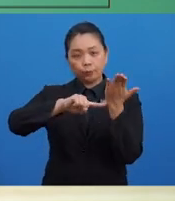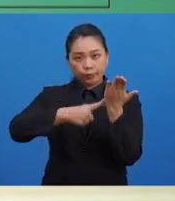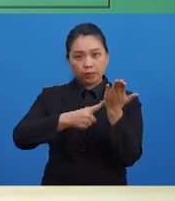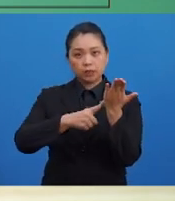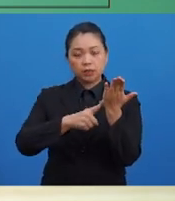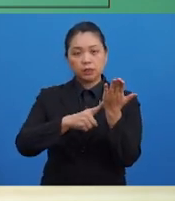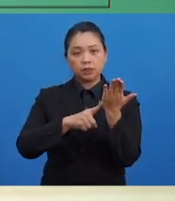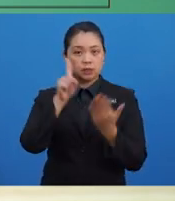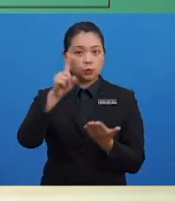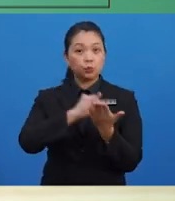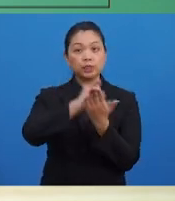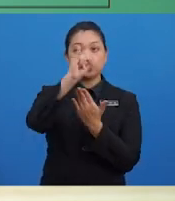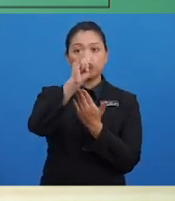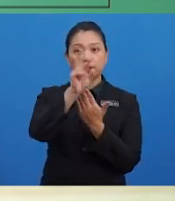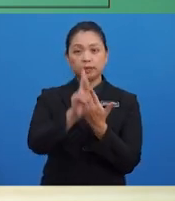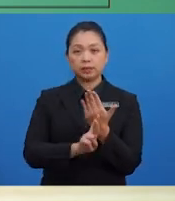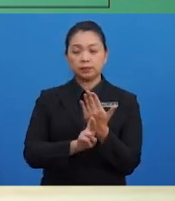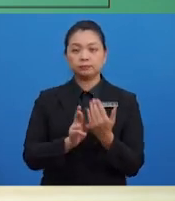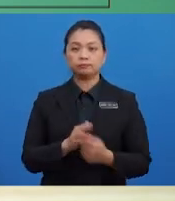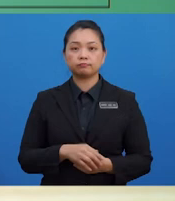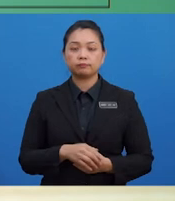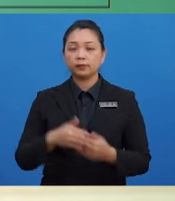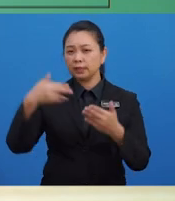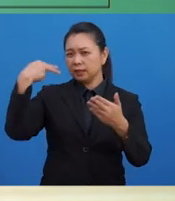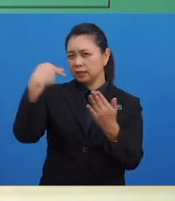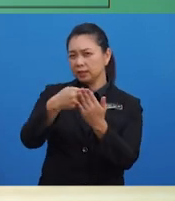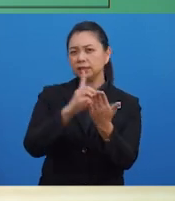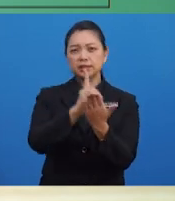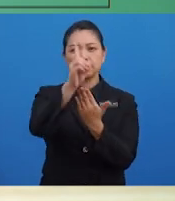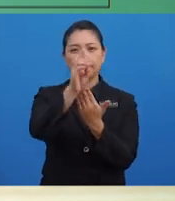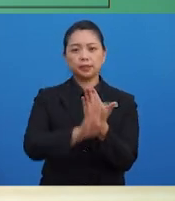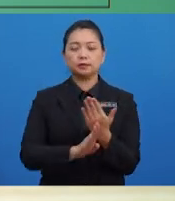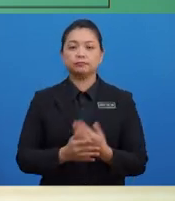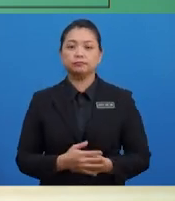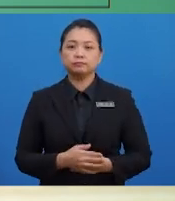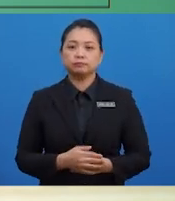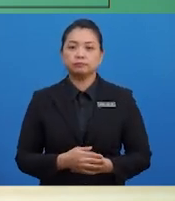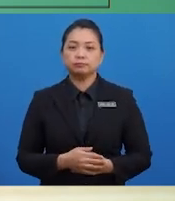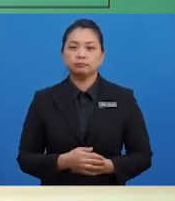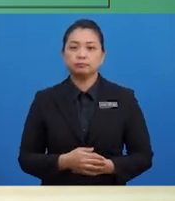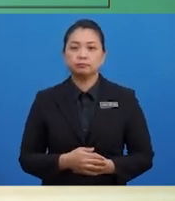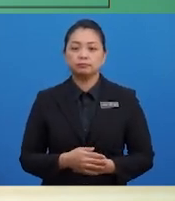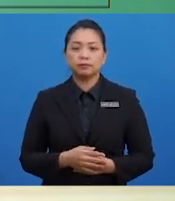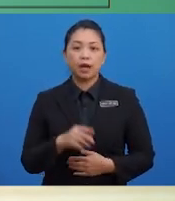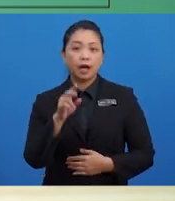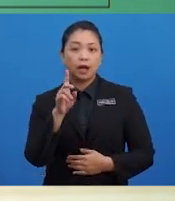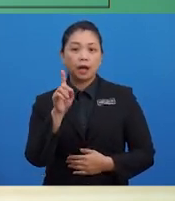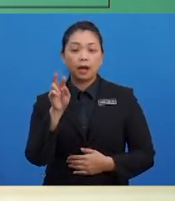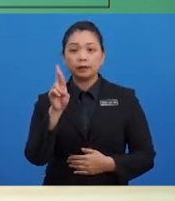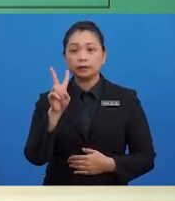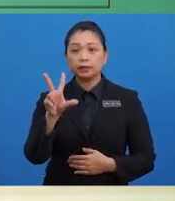1 Januari hingga 31 Disember 2019? RM3,600?